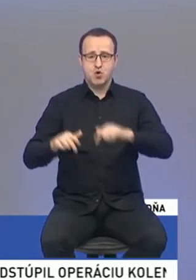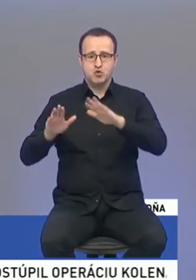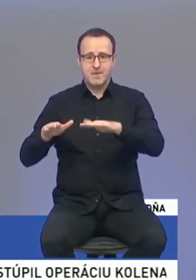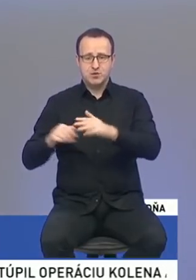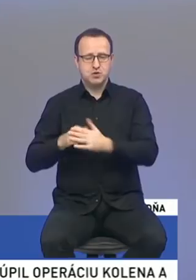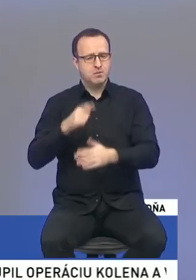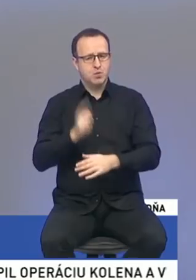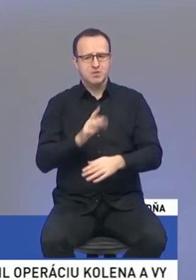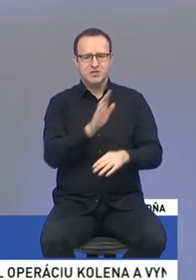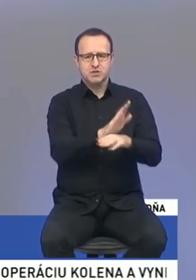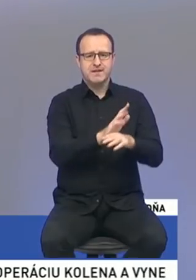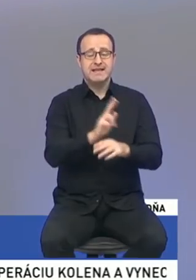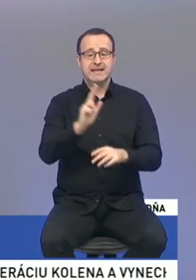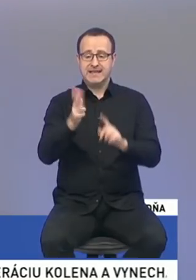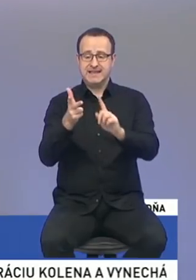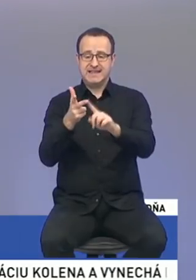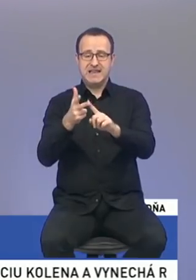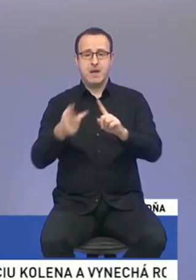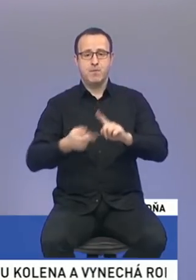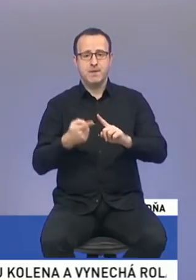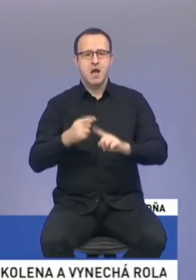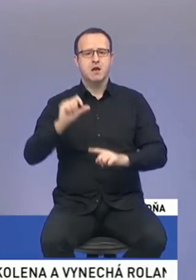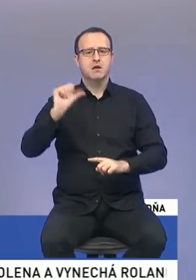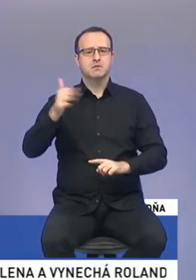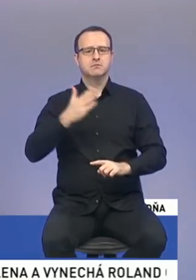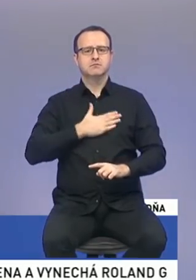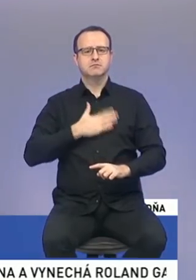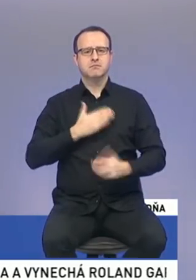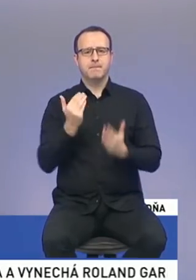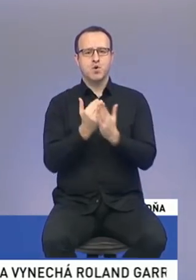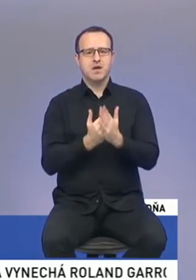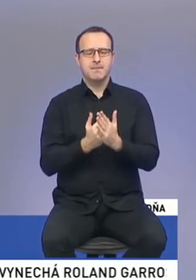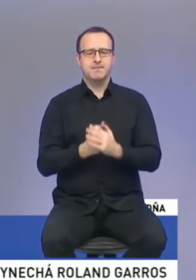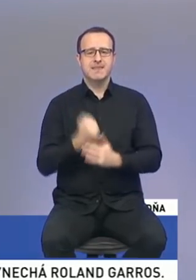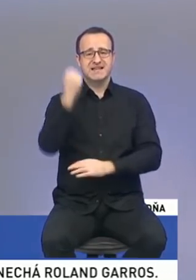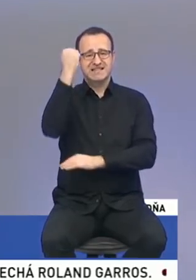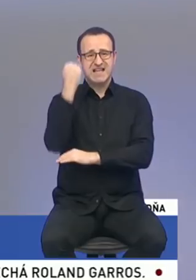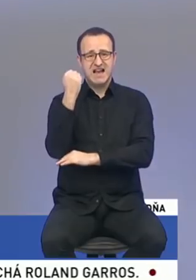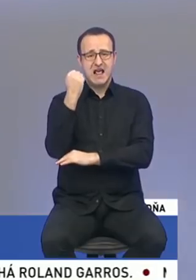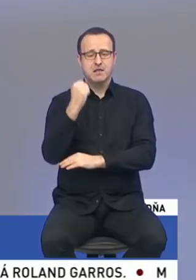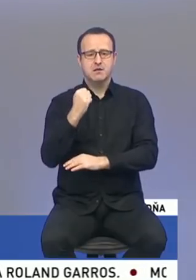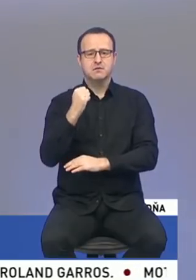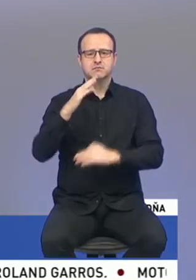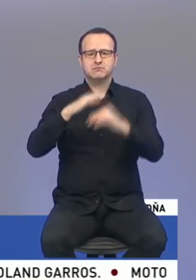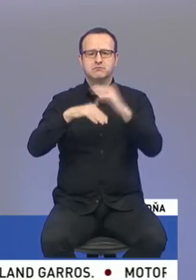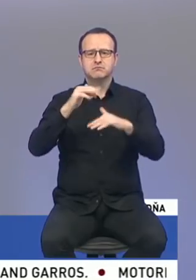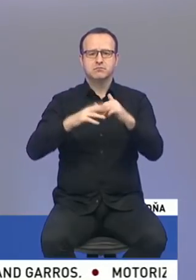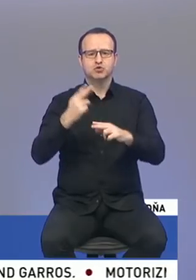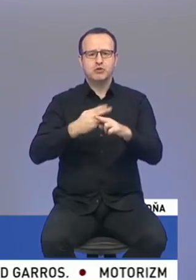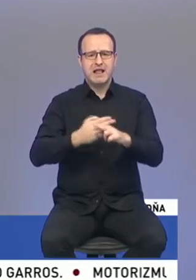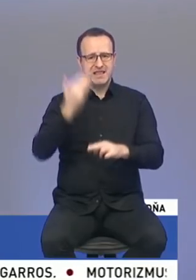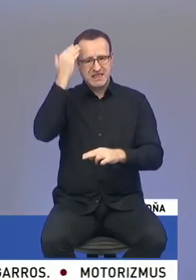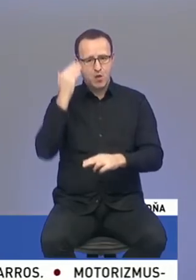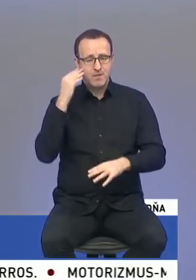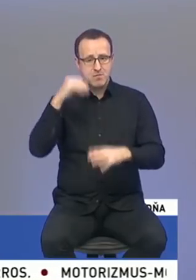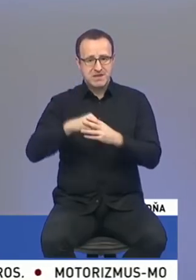zachované. A tá tretia podmienka, to sú tie priority z nášho programu. A základným pilierom je masívna výstava štátnych návnych bytoch, potom